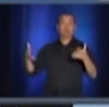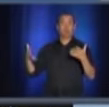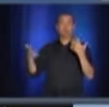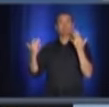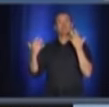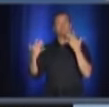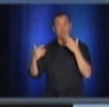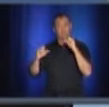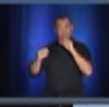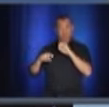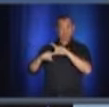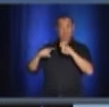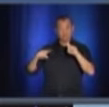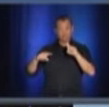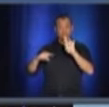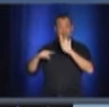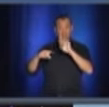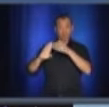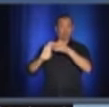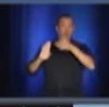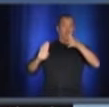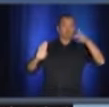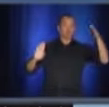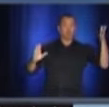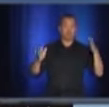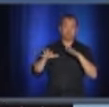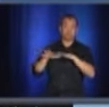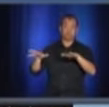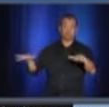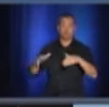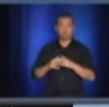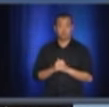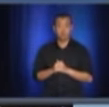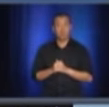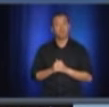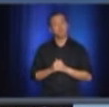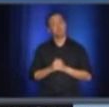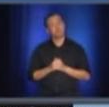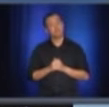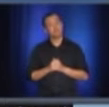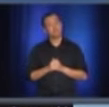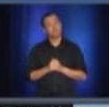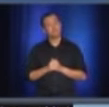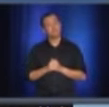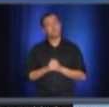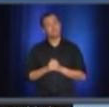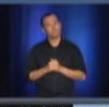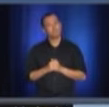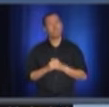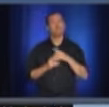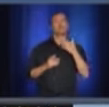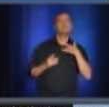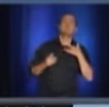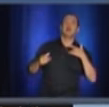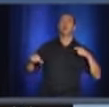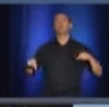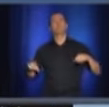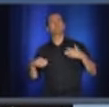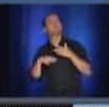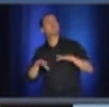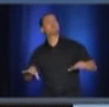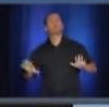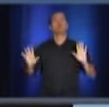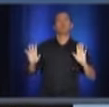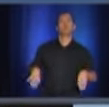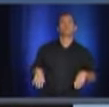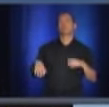j'insiste vraiment là-dessus. Puis c'est pas un péché d'avoir eu un rapprochement à un moment donné, mais si vous vous